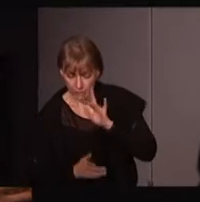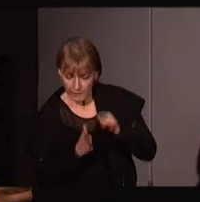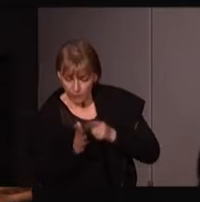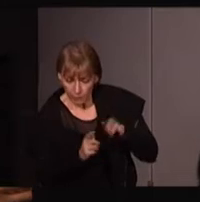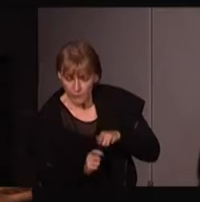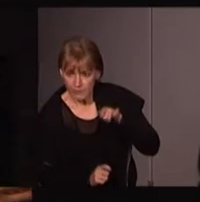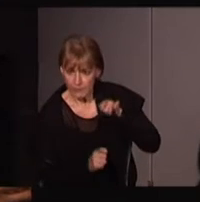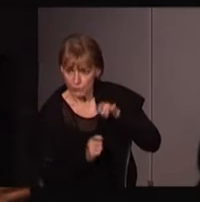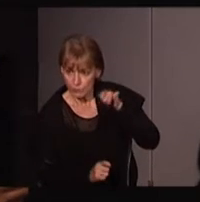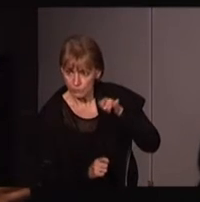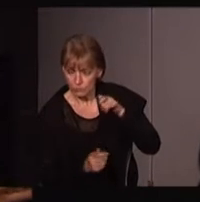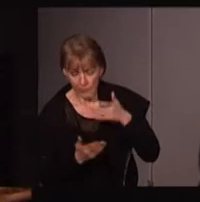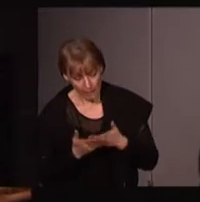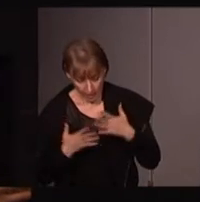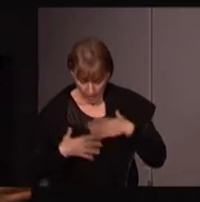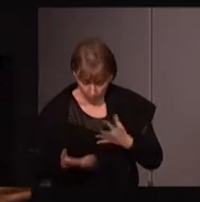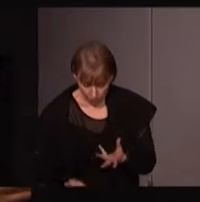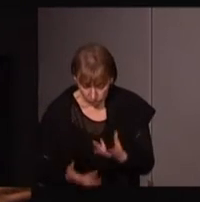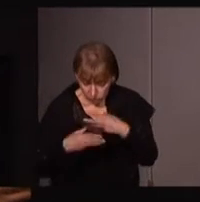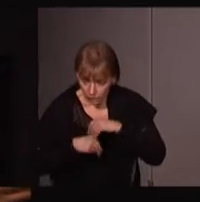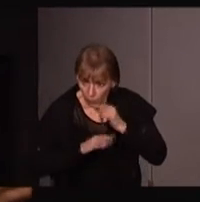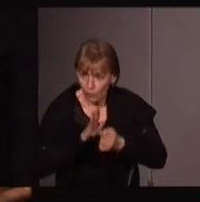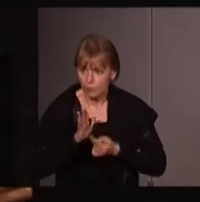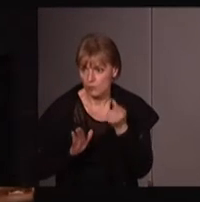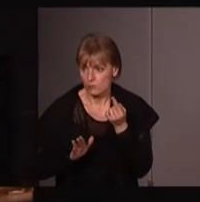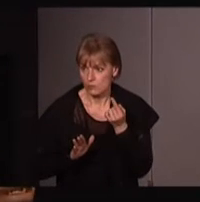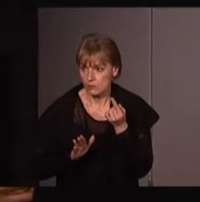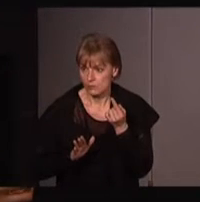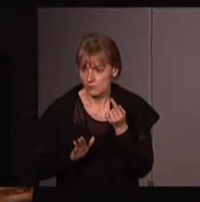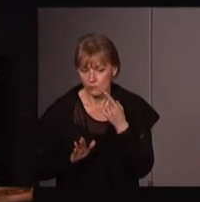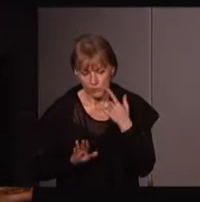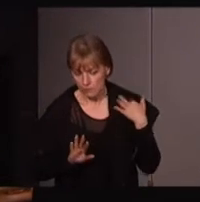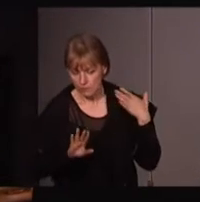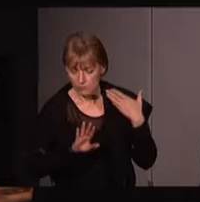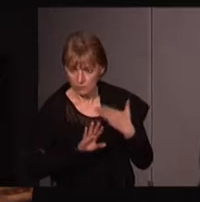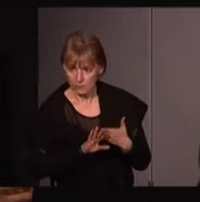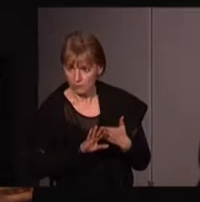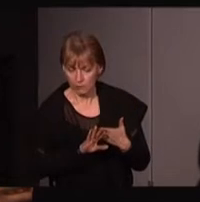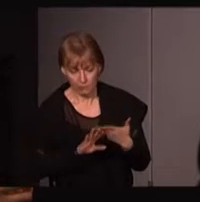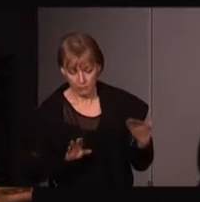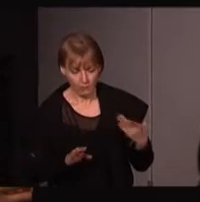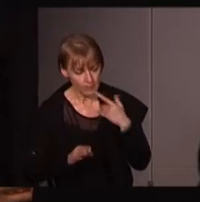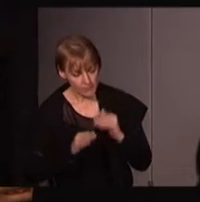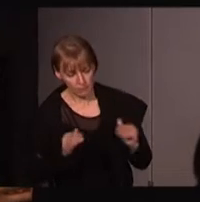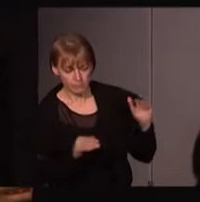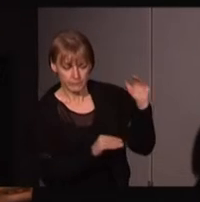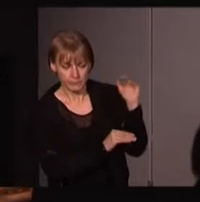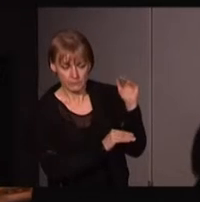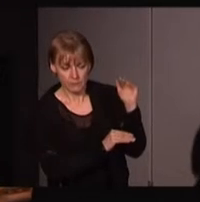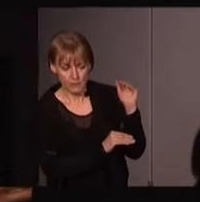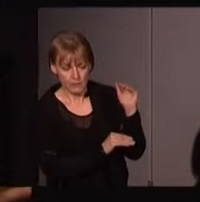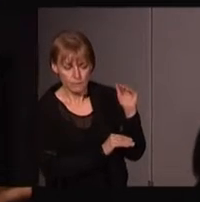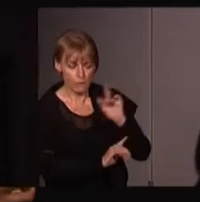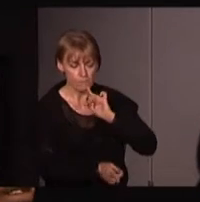réapproprier ce corps sur lequel l'essentiel de l'exploitation et de la domination patriarcale s'est fait.